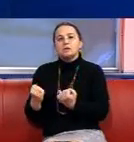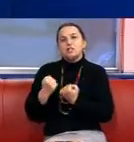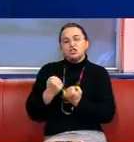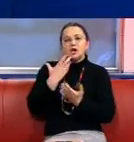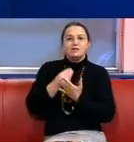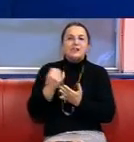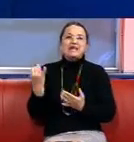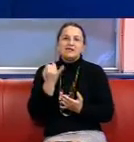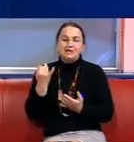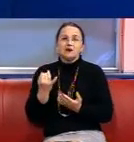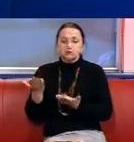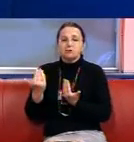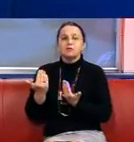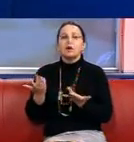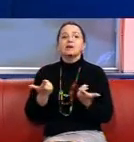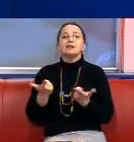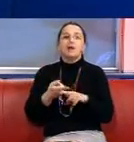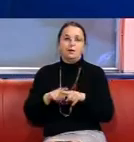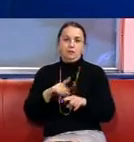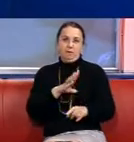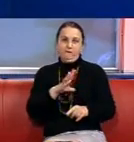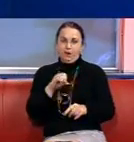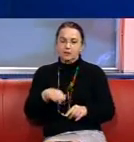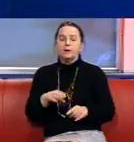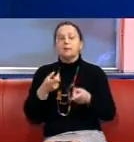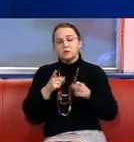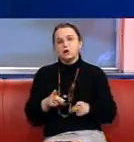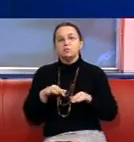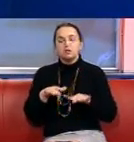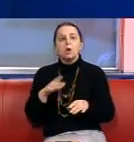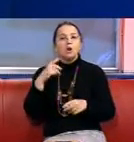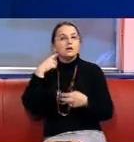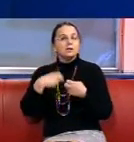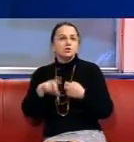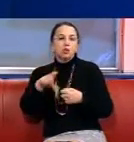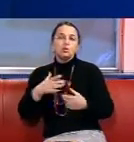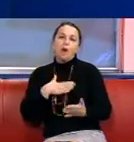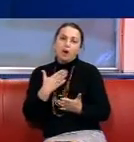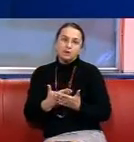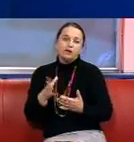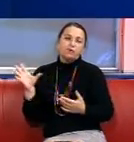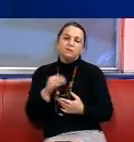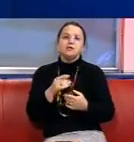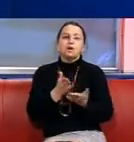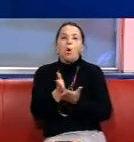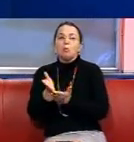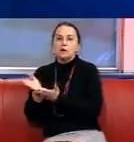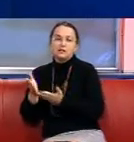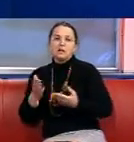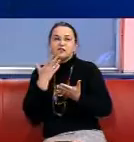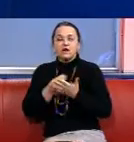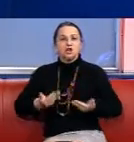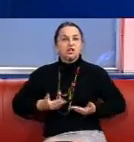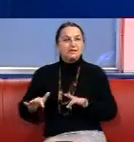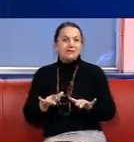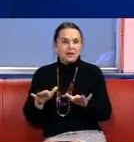свої інтереси Назвіть, будь ласка, де це відбувається? Неслышащі люди, вони активні абсолютно во всіх областях жизнедеятельності